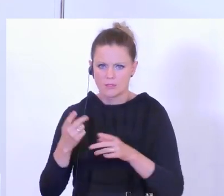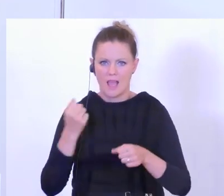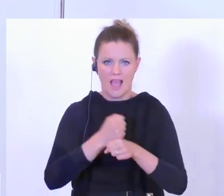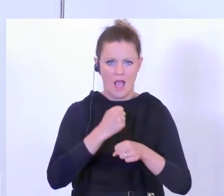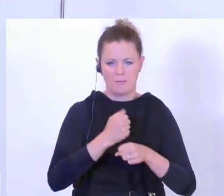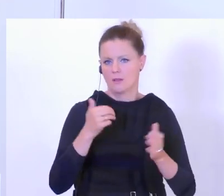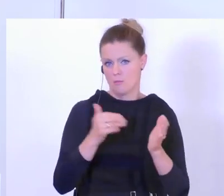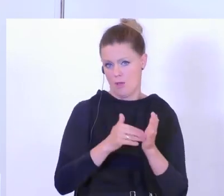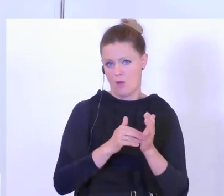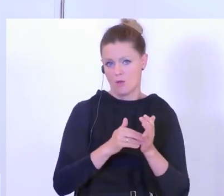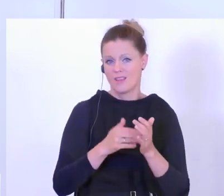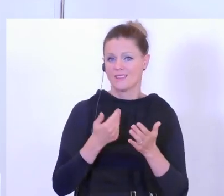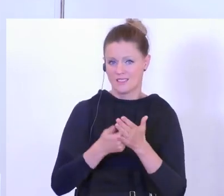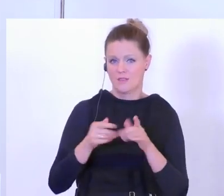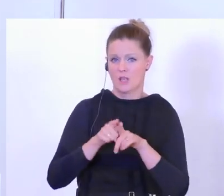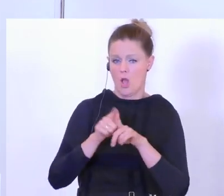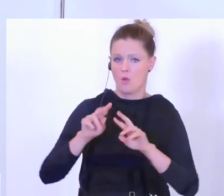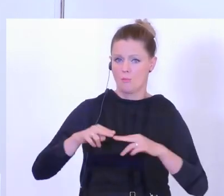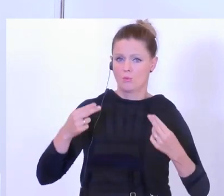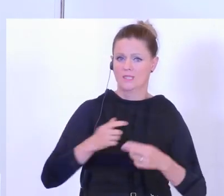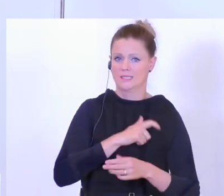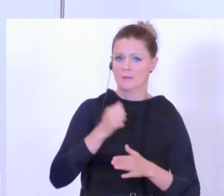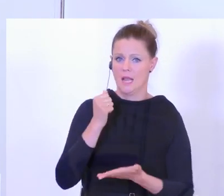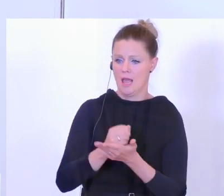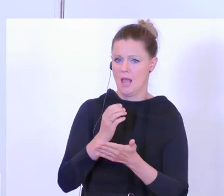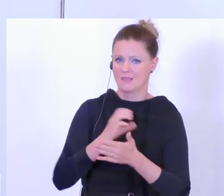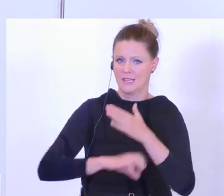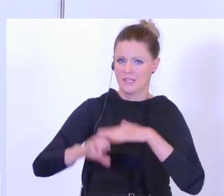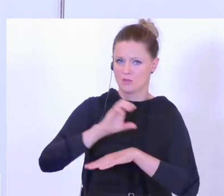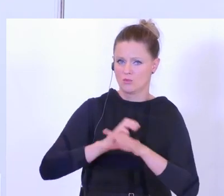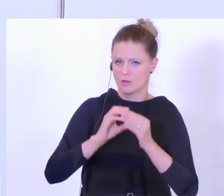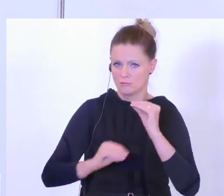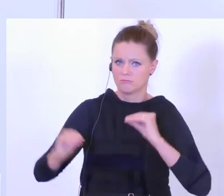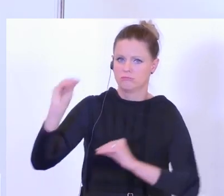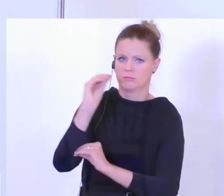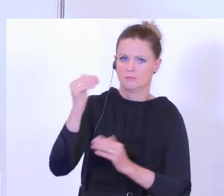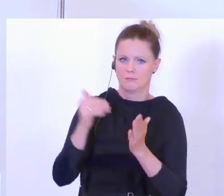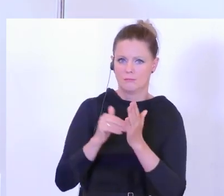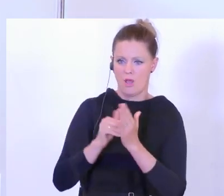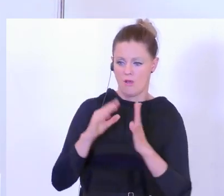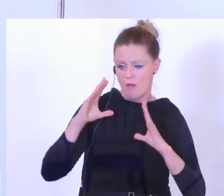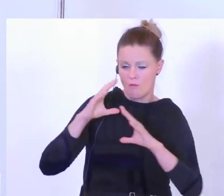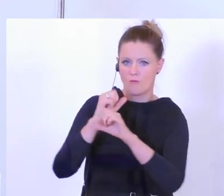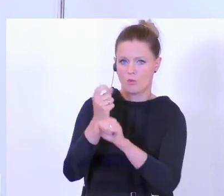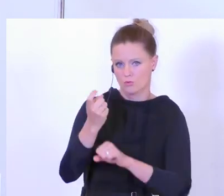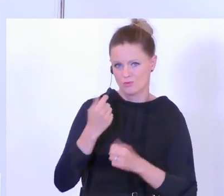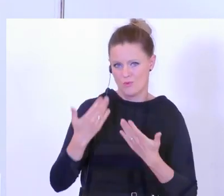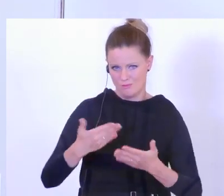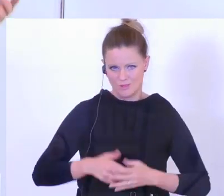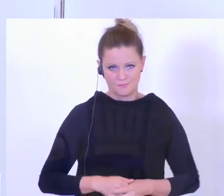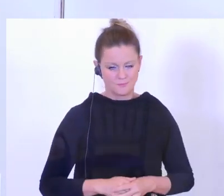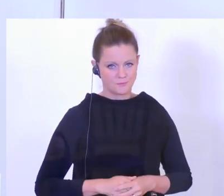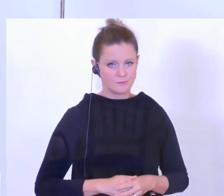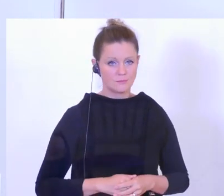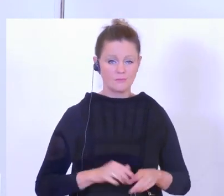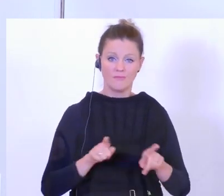Erhöhung der Ressourcen im Bundeskriminalamt, weil das ein großer Fokus wird in der Kriminalitätsbekämpfung. Ein